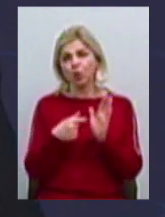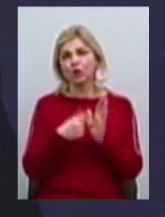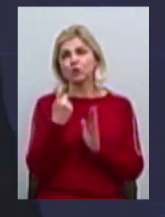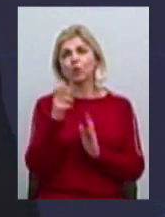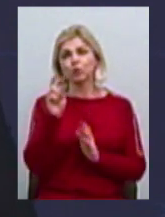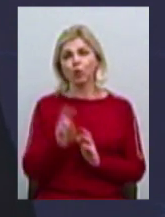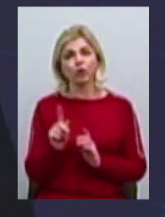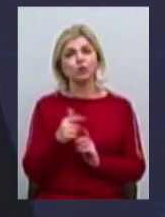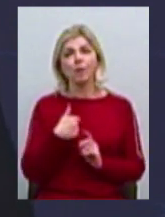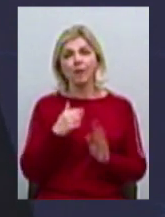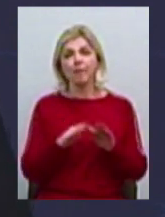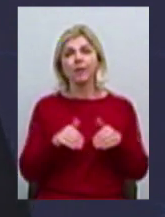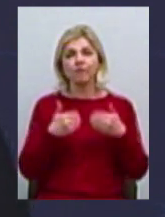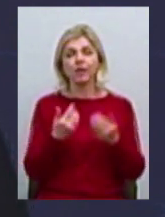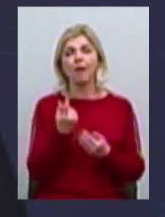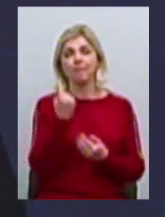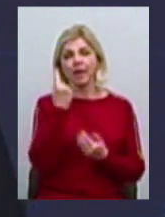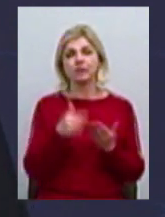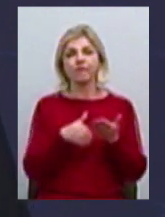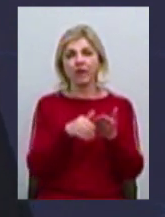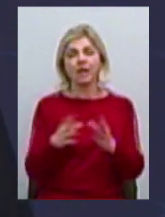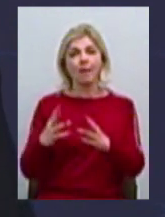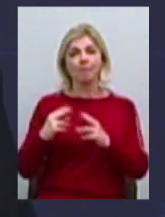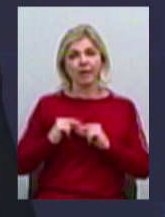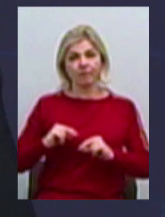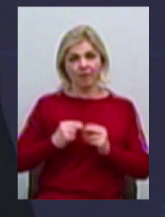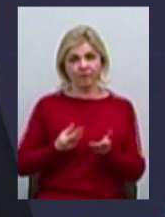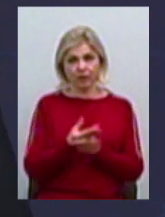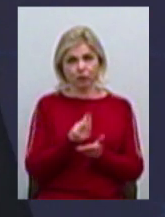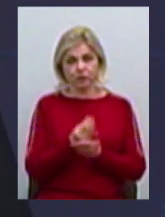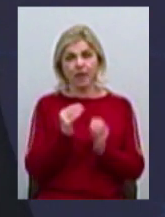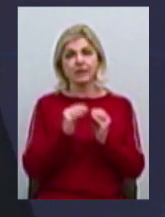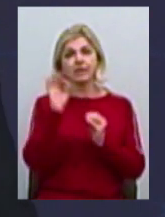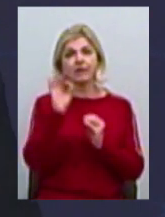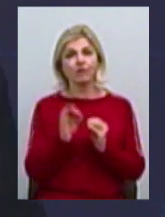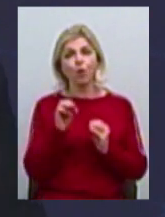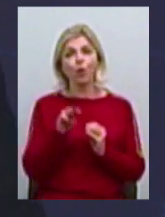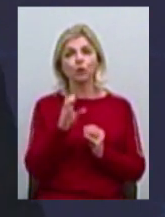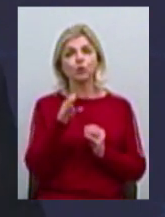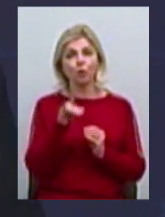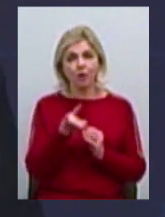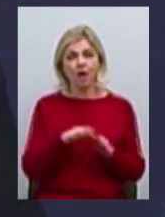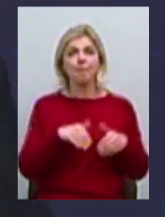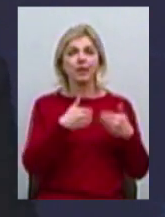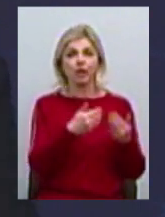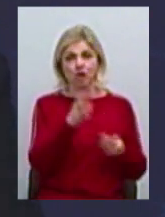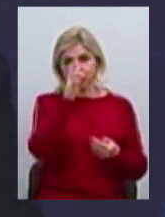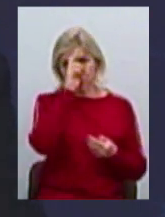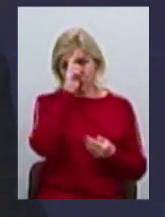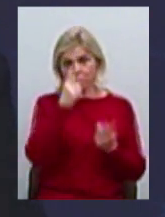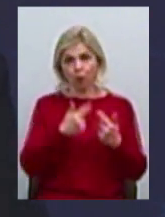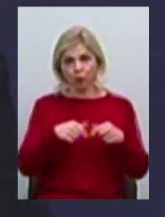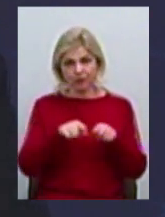пропонуємо? Перший фінансовий інструмент називається співфінансування. Тобто 10% від суми пропонує державна інноваційна установа. Зі сторони